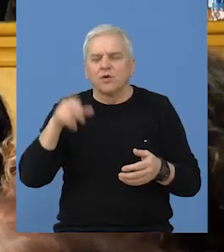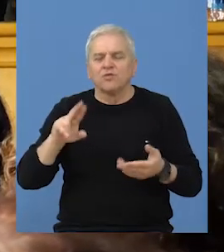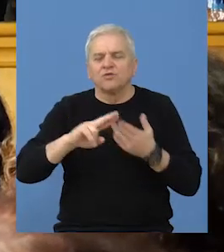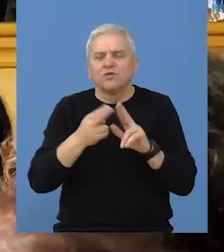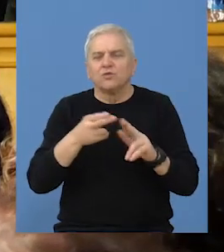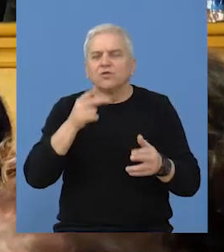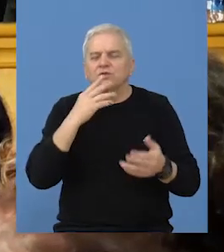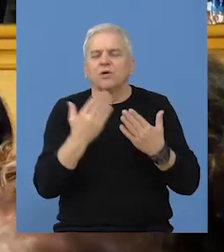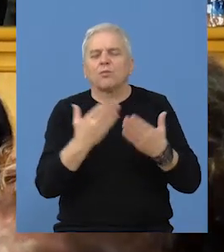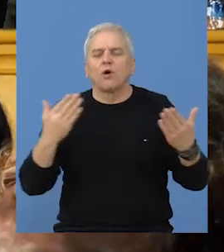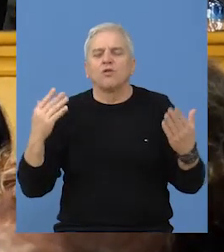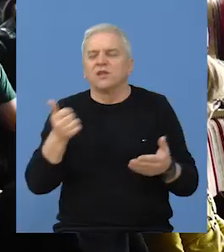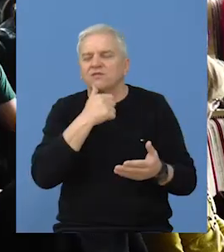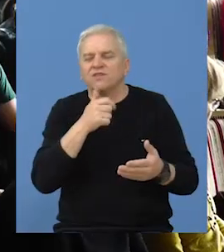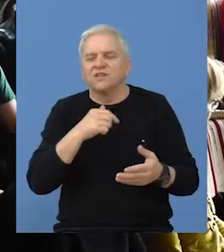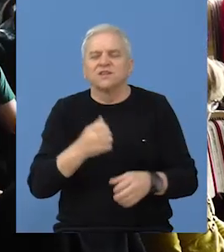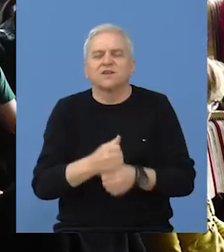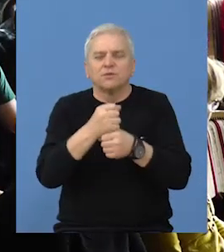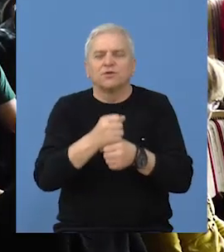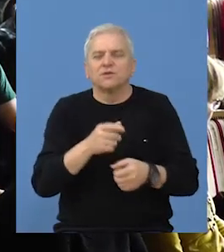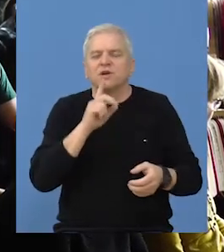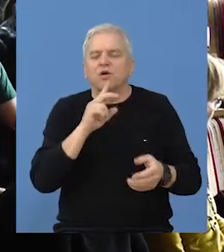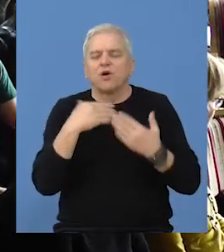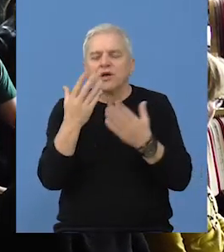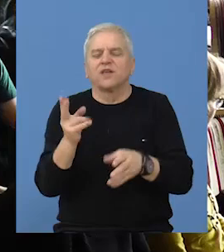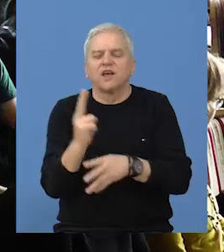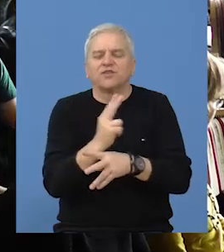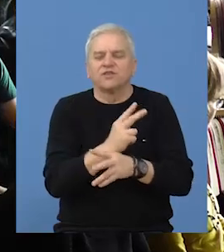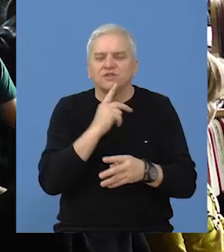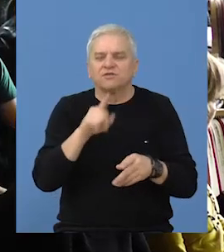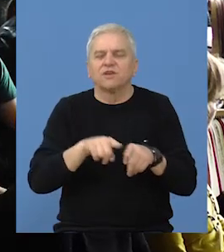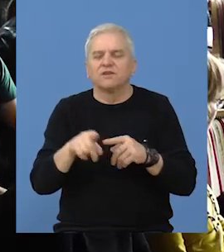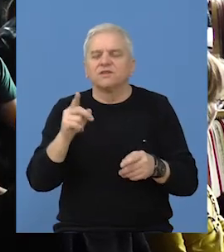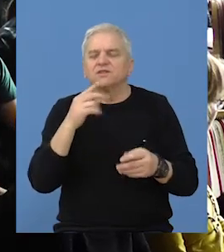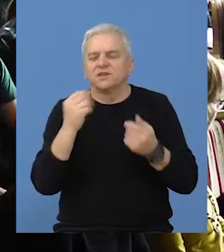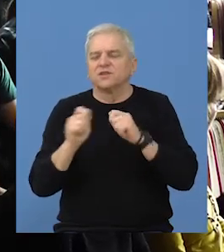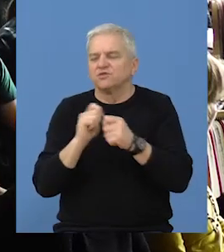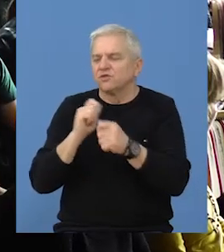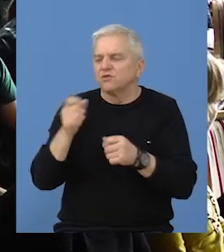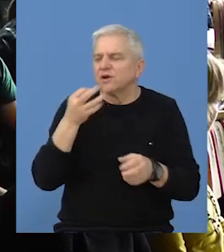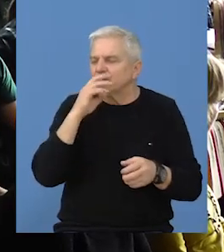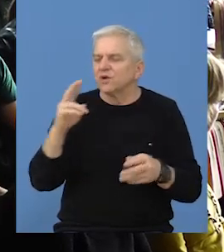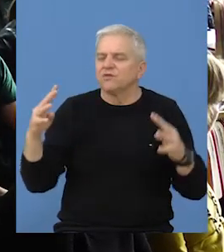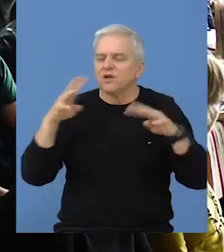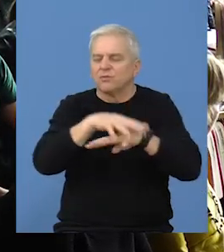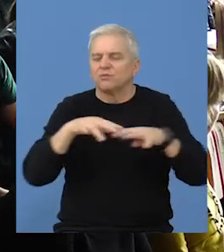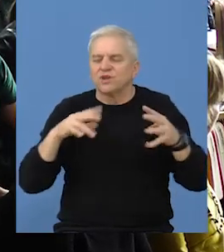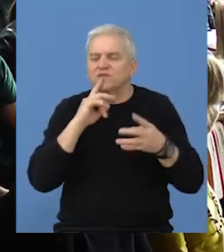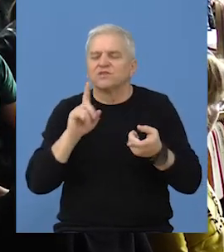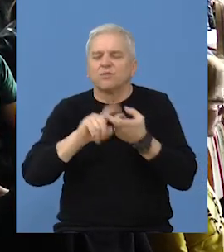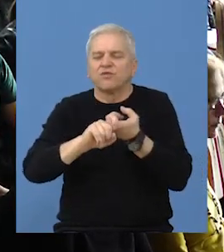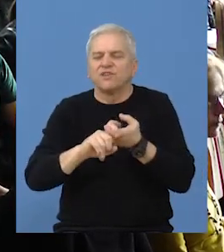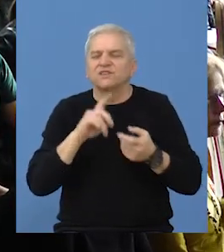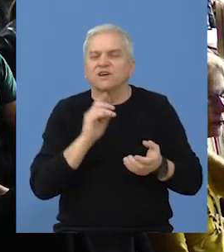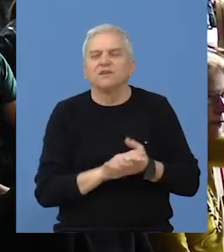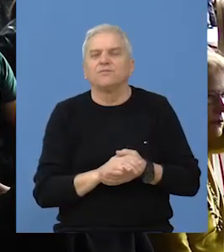prilike da se upoznaju sa modelima financijske podrške koju daje država, a diskutovalo se i o benefitima umrežavanja